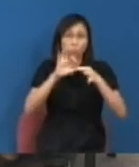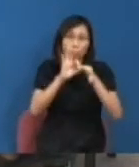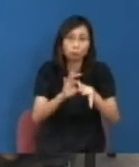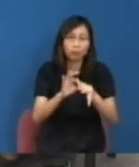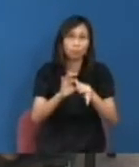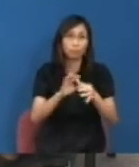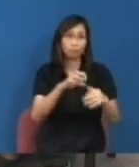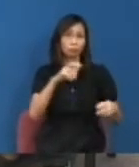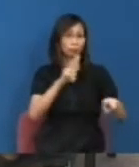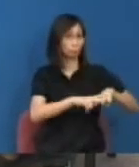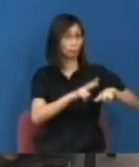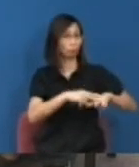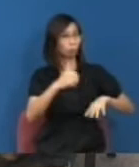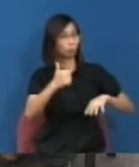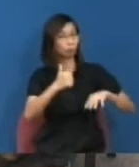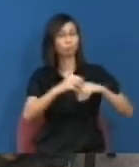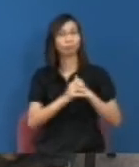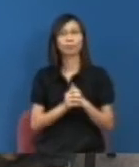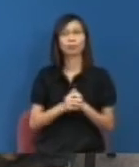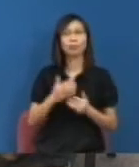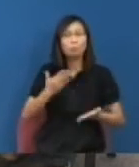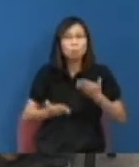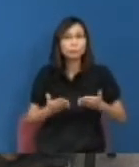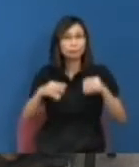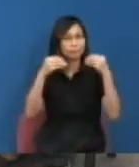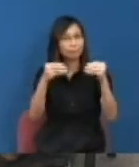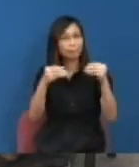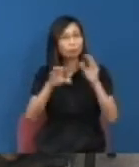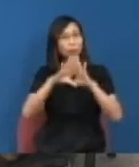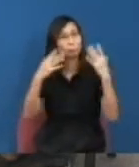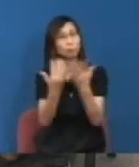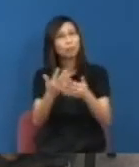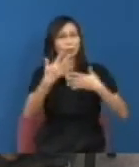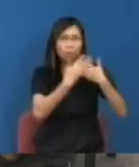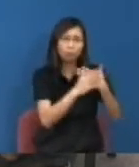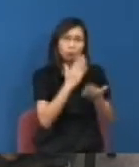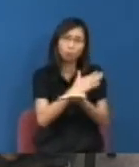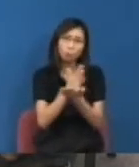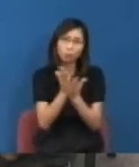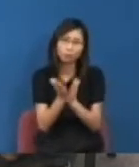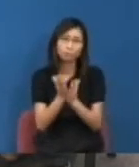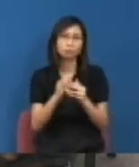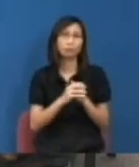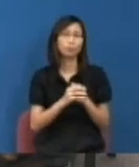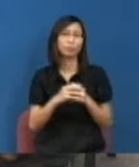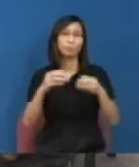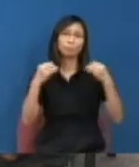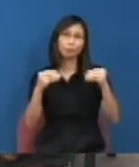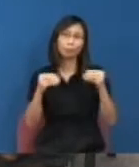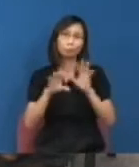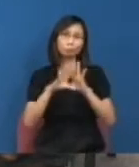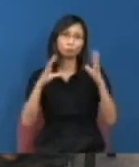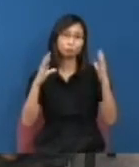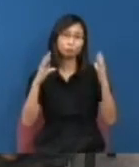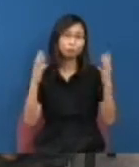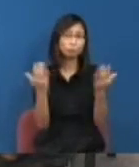尤其是政府方面或是教委方面或是其他重點大學去重新建立一個教密詞的關係因為傳